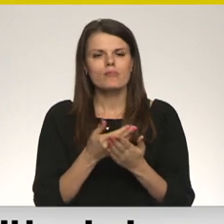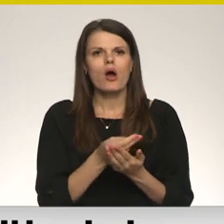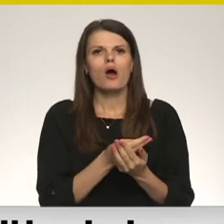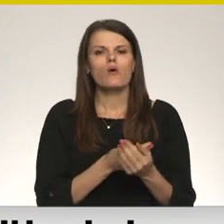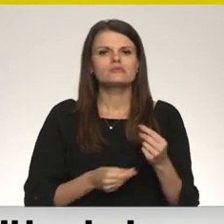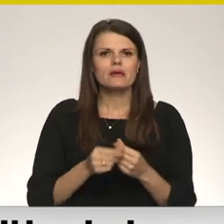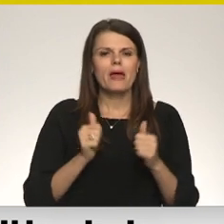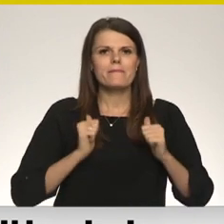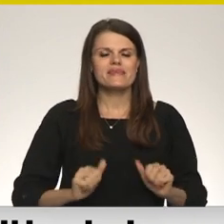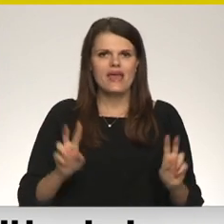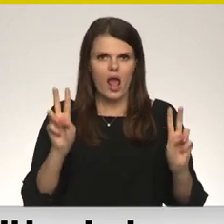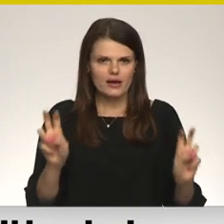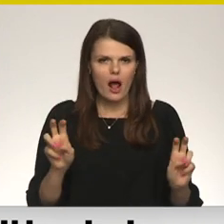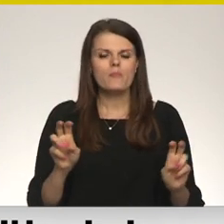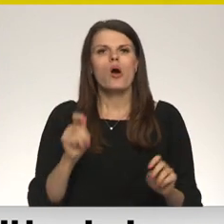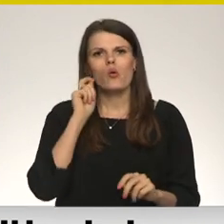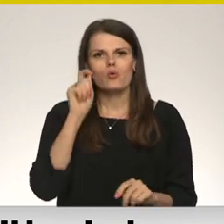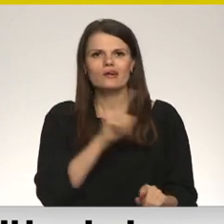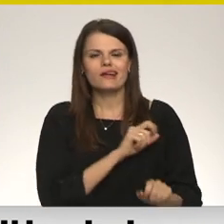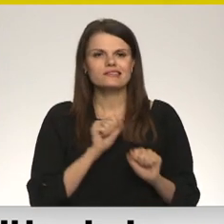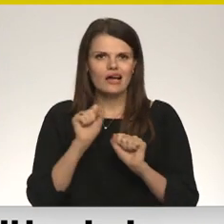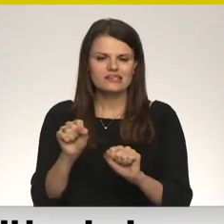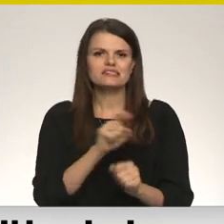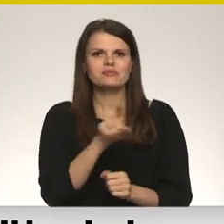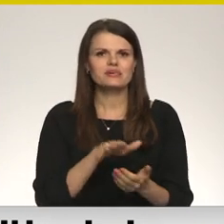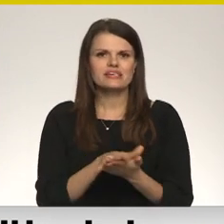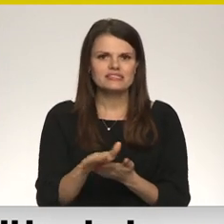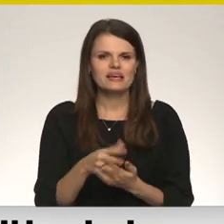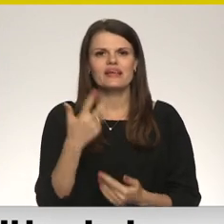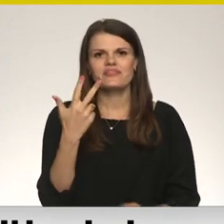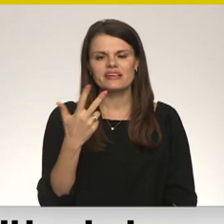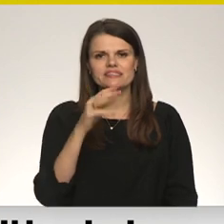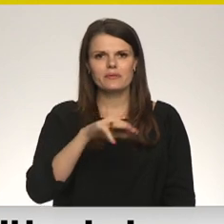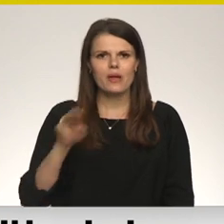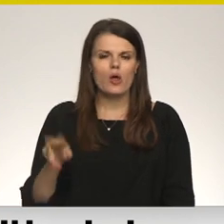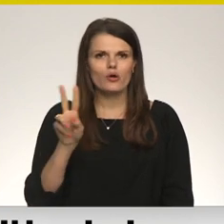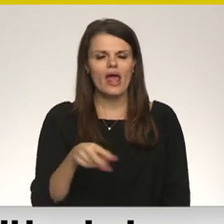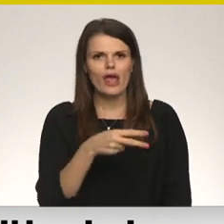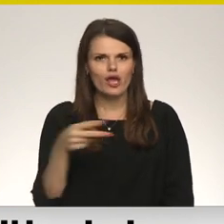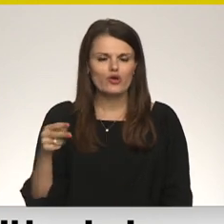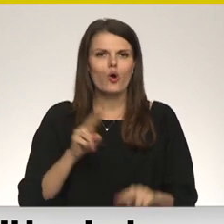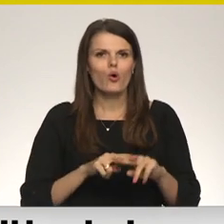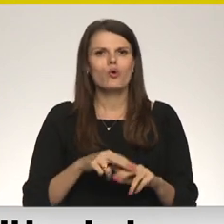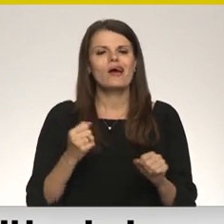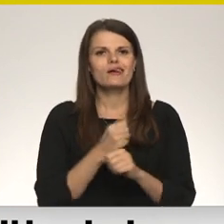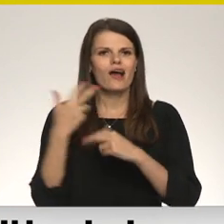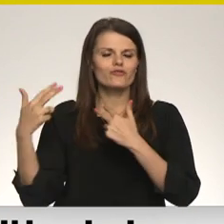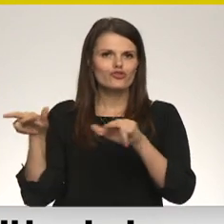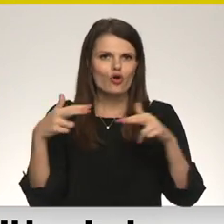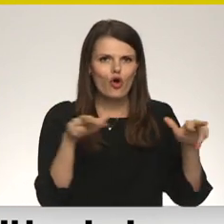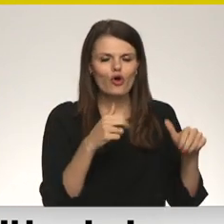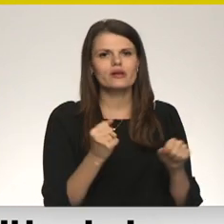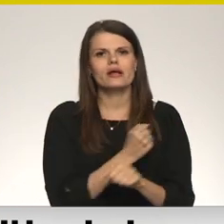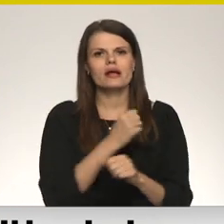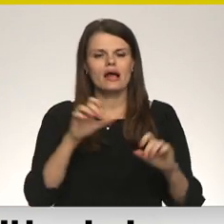Ukraiņas aizsardzībai faktiski ir izlietot vairāk kā 3 miljoni eiro. Un tie ir gan droni, gan